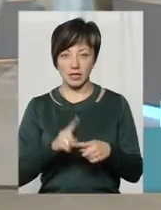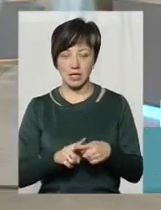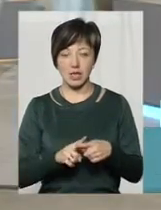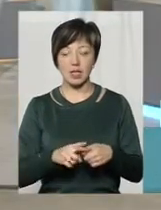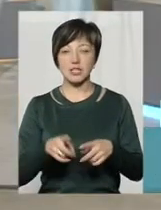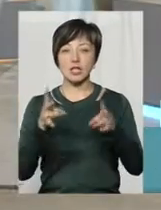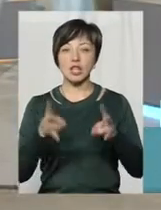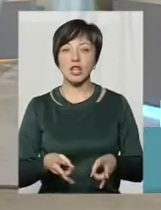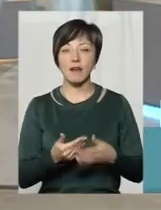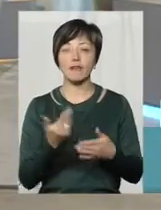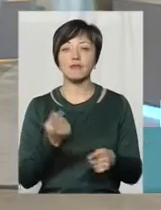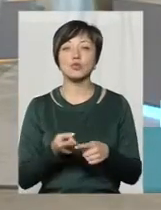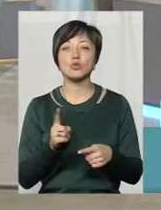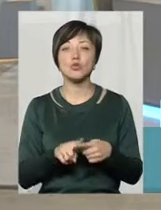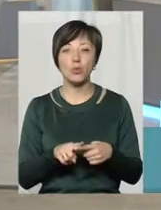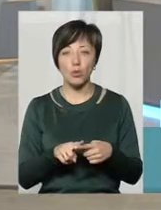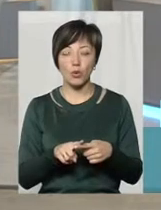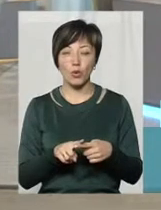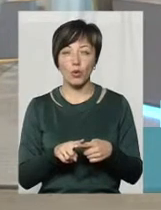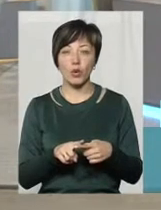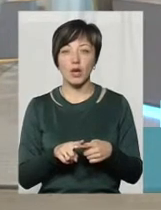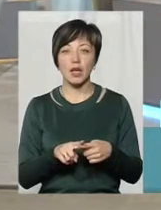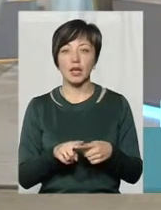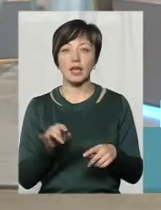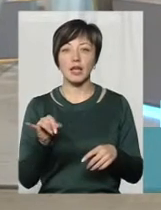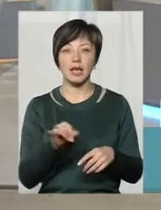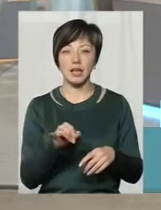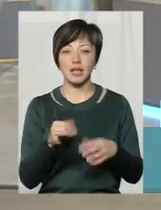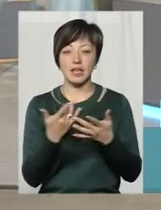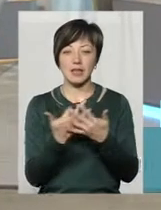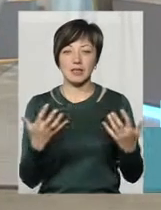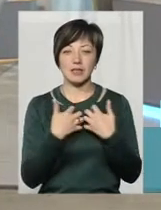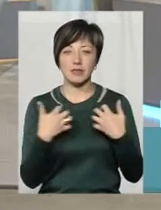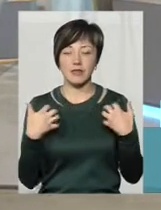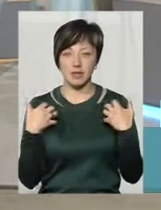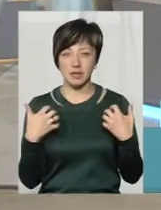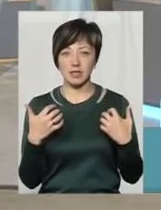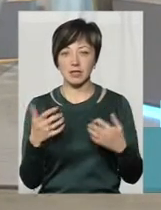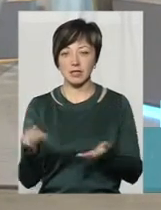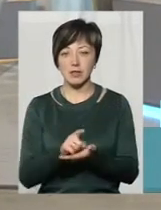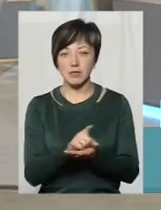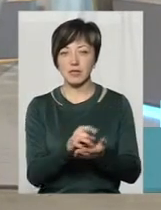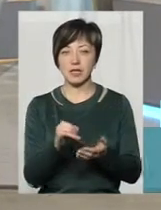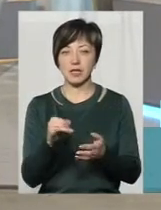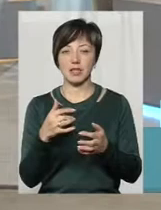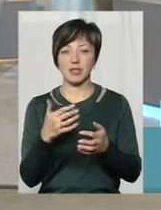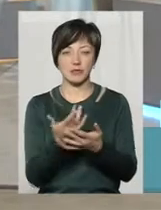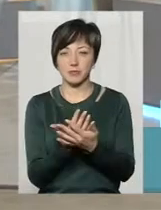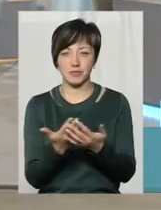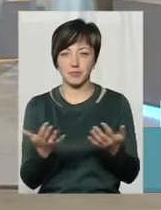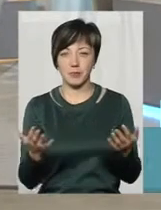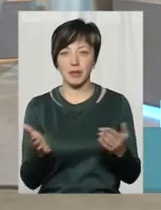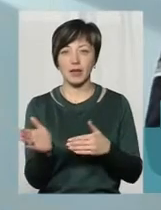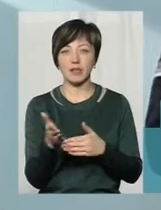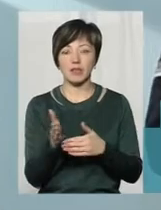Страждає від цього і земноводні, і плазуни, і савці, і ті